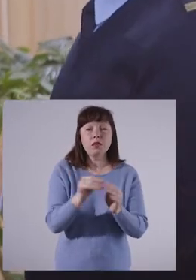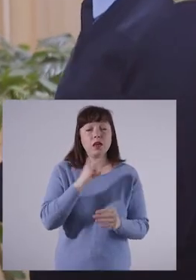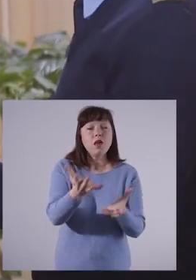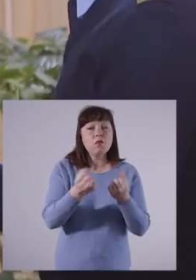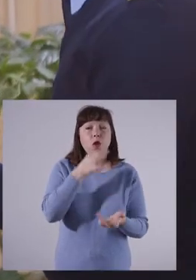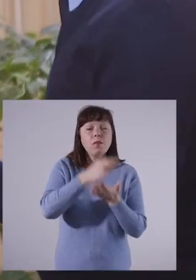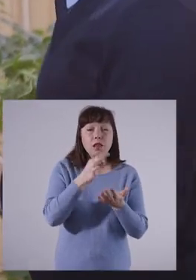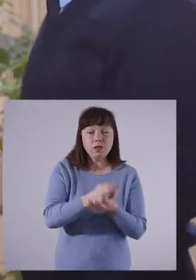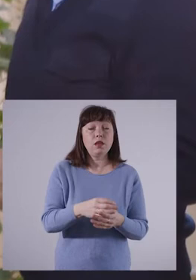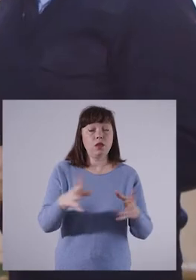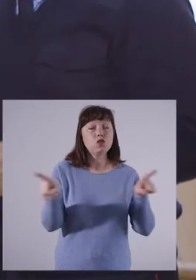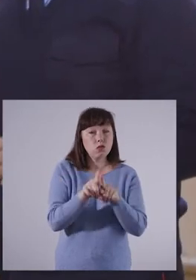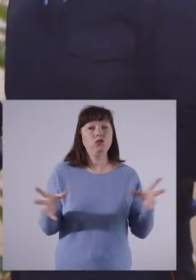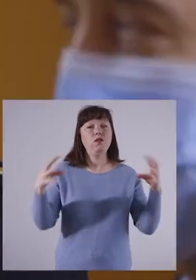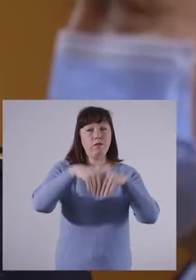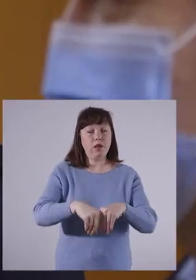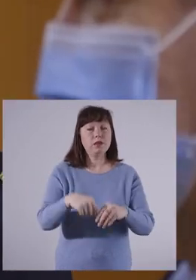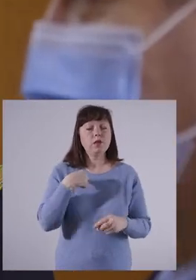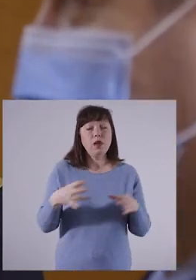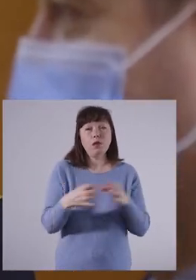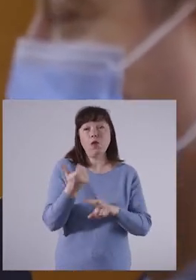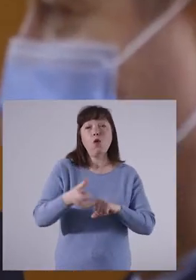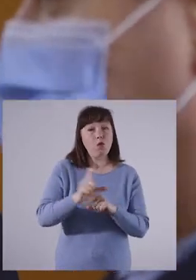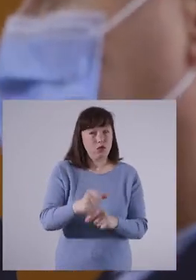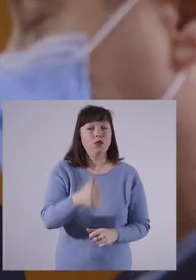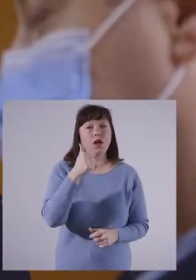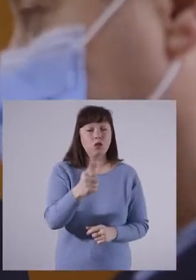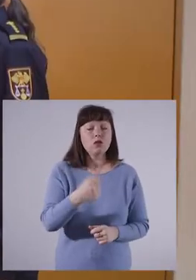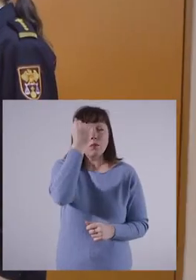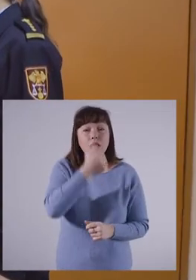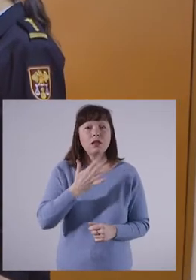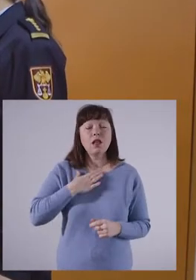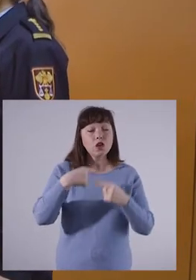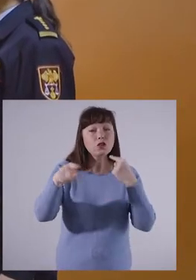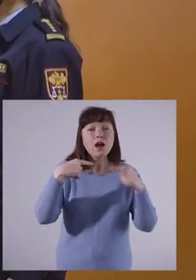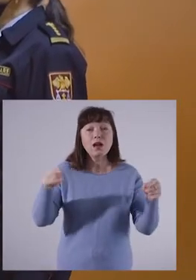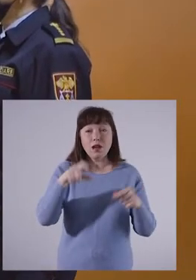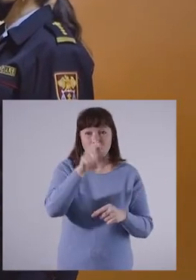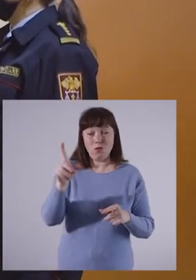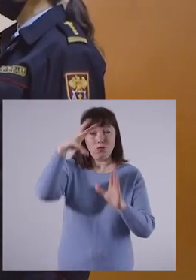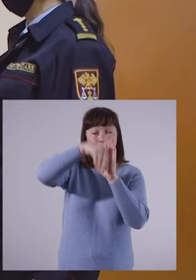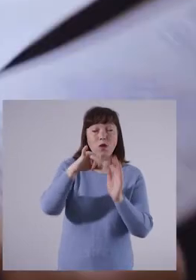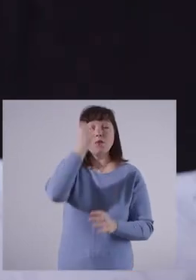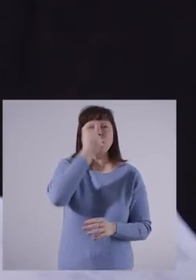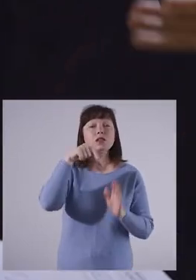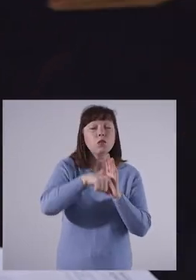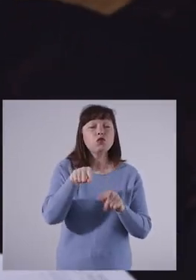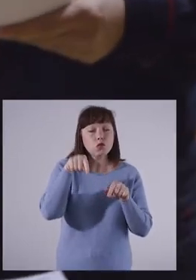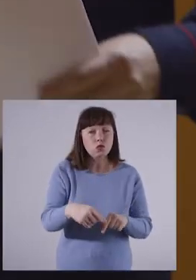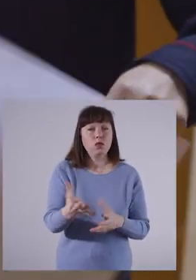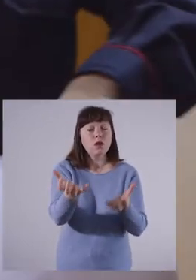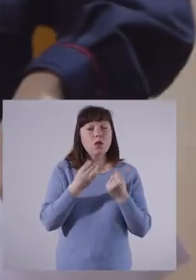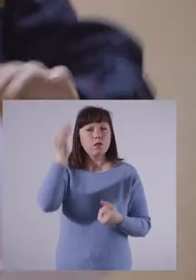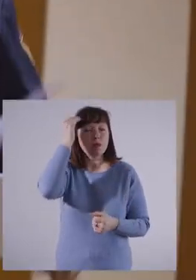împreună și ne asupăm responsabilitatea împreună. Suntem o echipă eficientă datorită diversității noastre și datorită faptului că